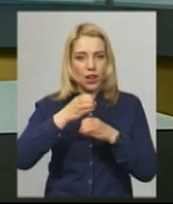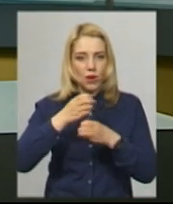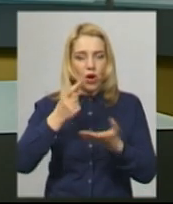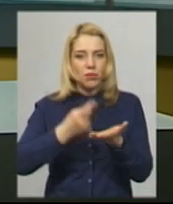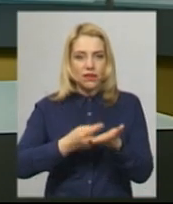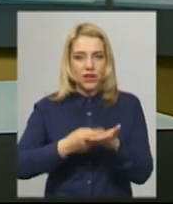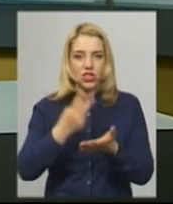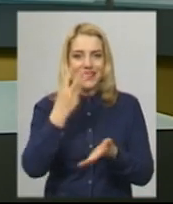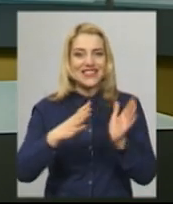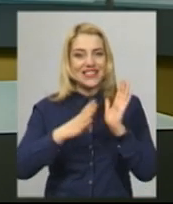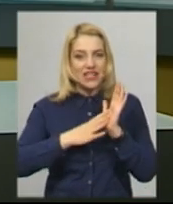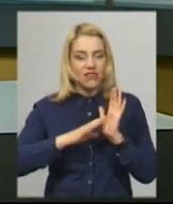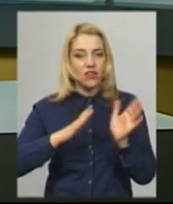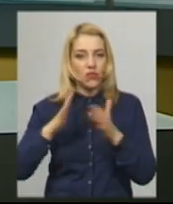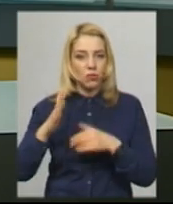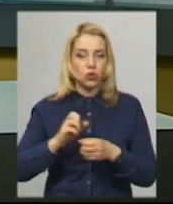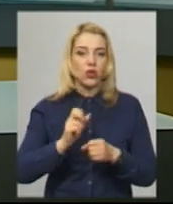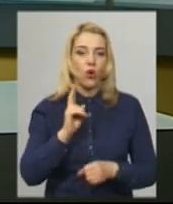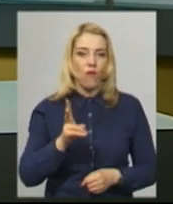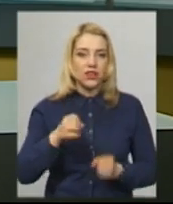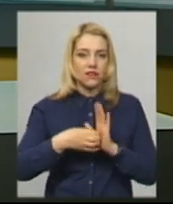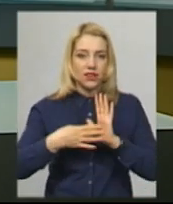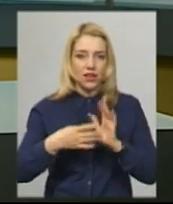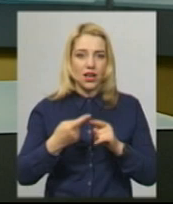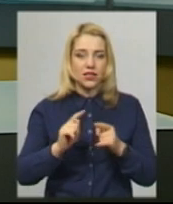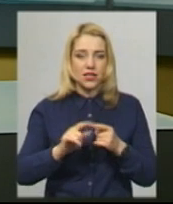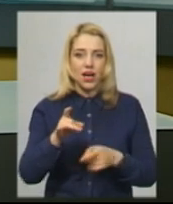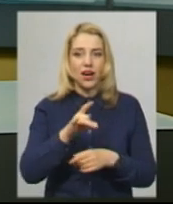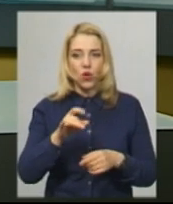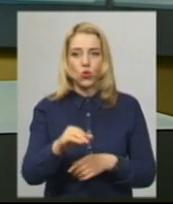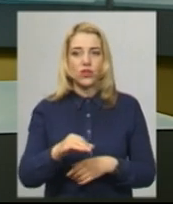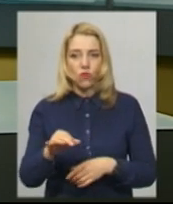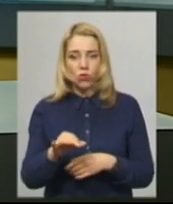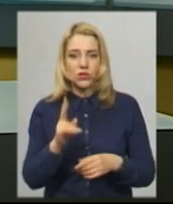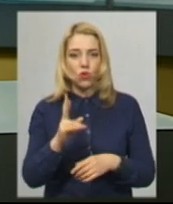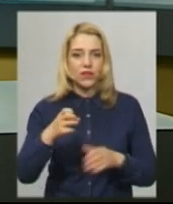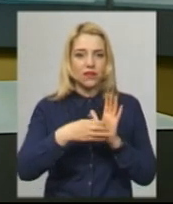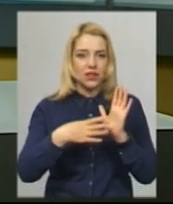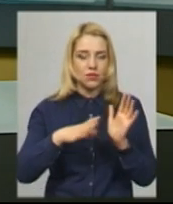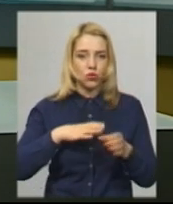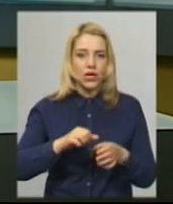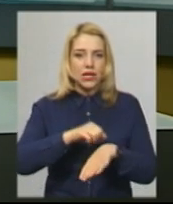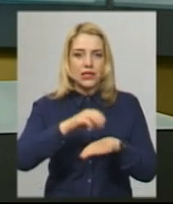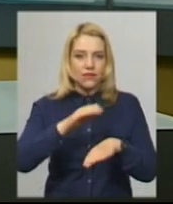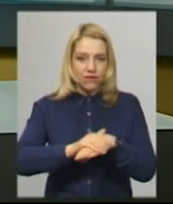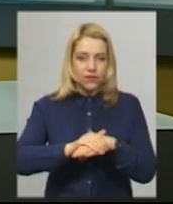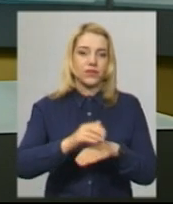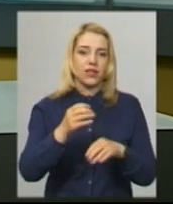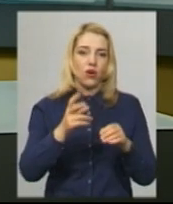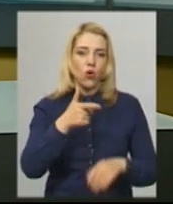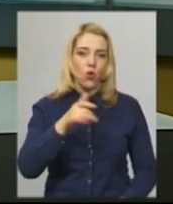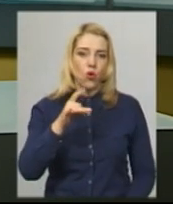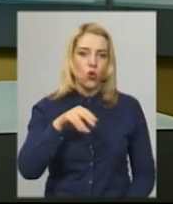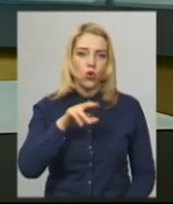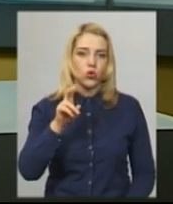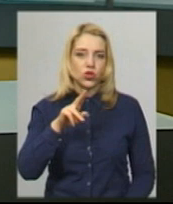випадків COVID-19. Серед районів області, де вперше зафіксували COVID-19, два дні тому – Городочина. Також випадки